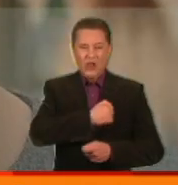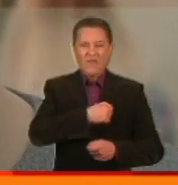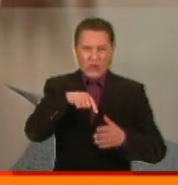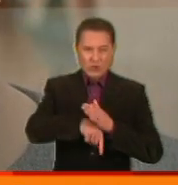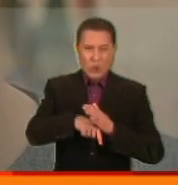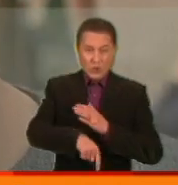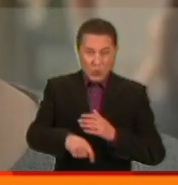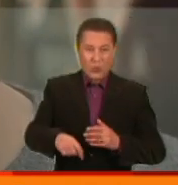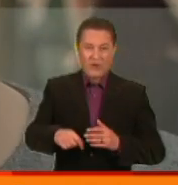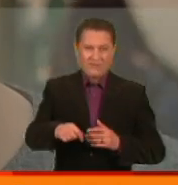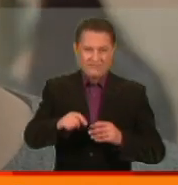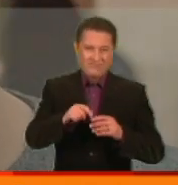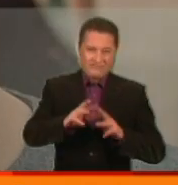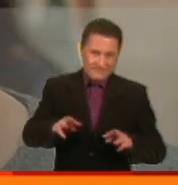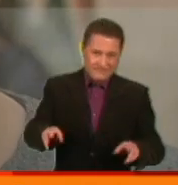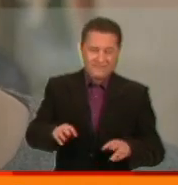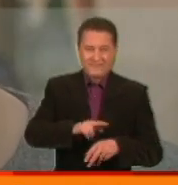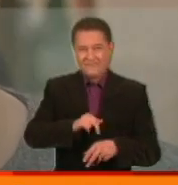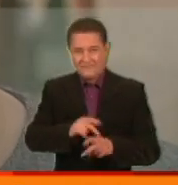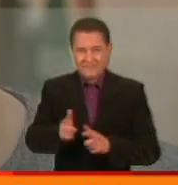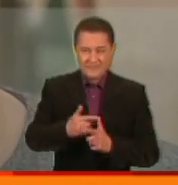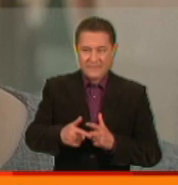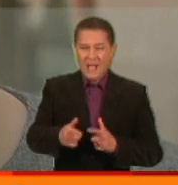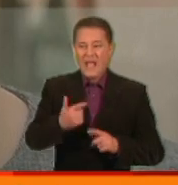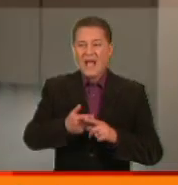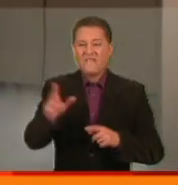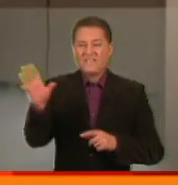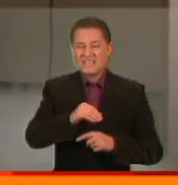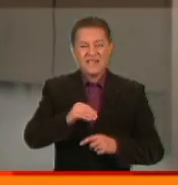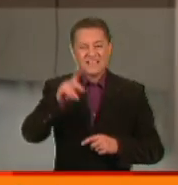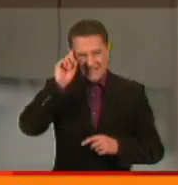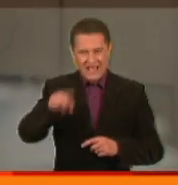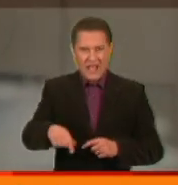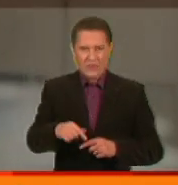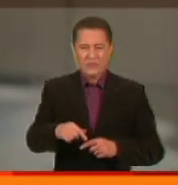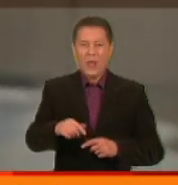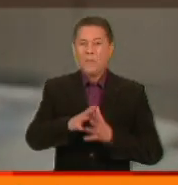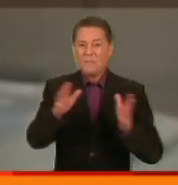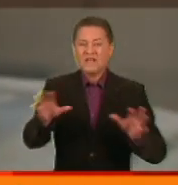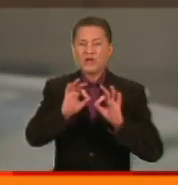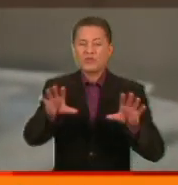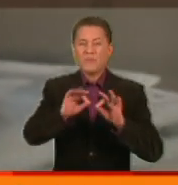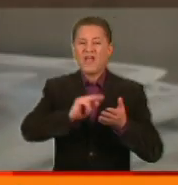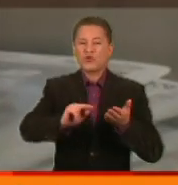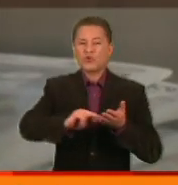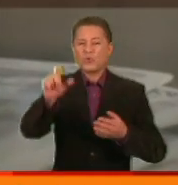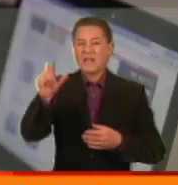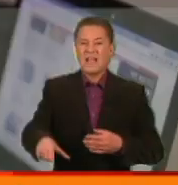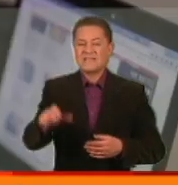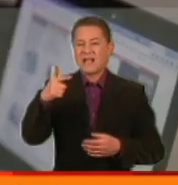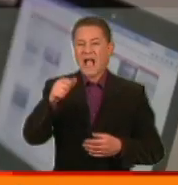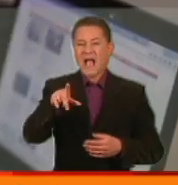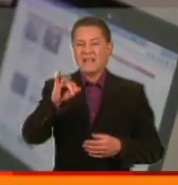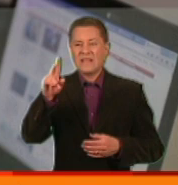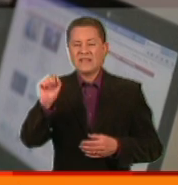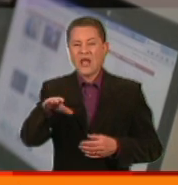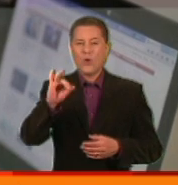в вузьких колах, скажімо так. Про це все всі абсолютно знають. Більше розповідає журналістка видання «Нове врімя» Галина